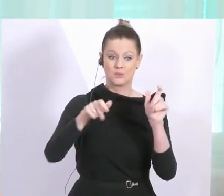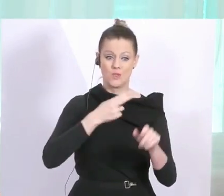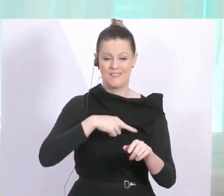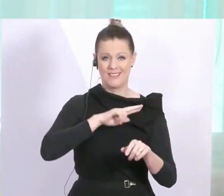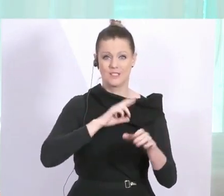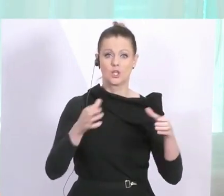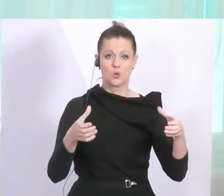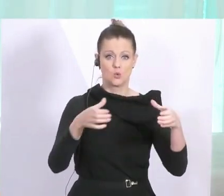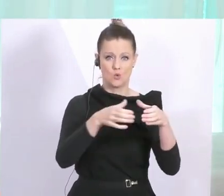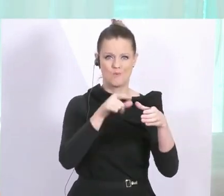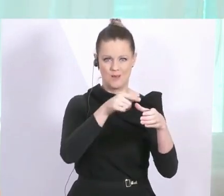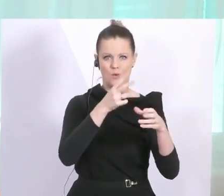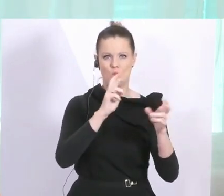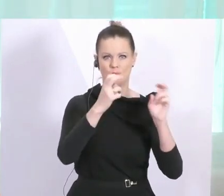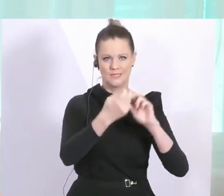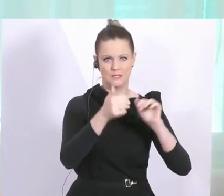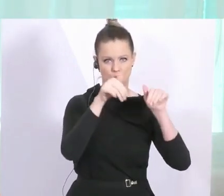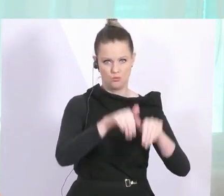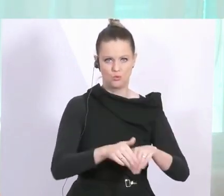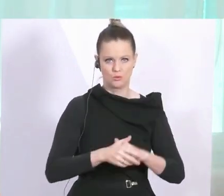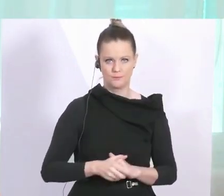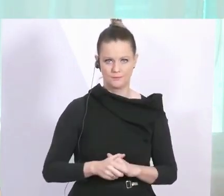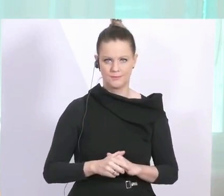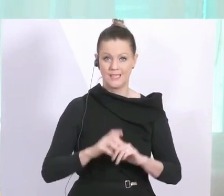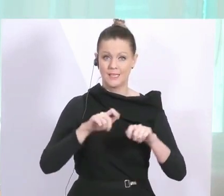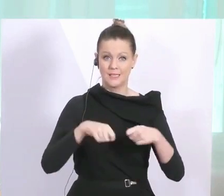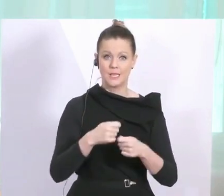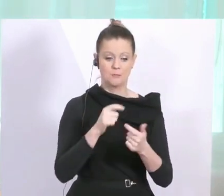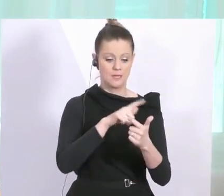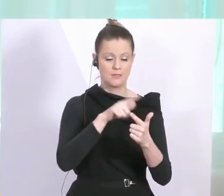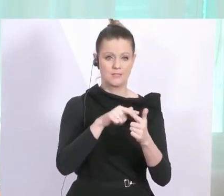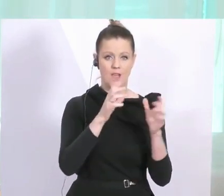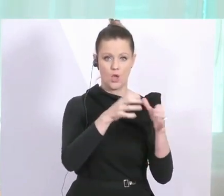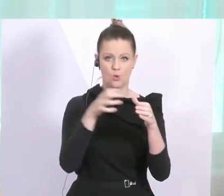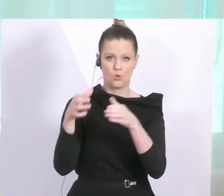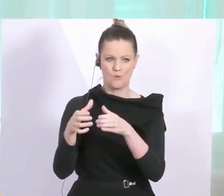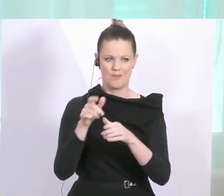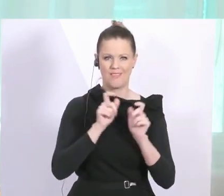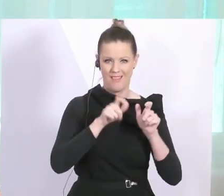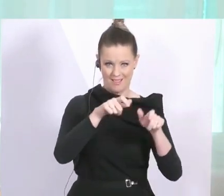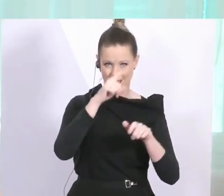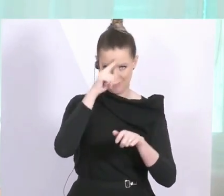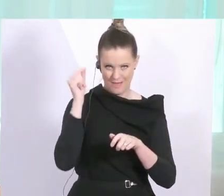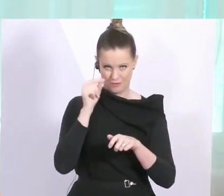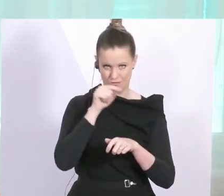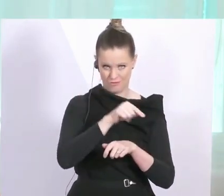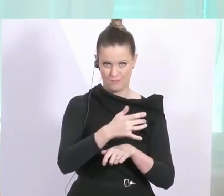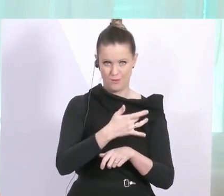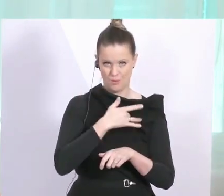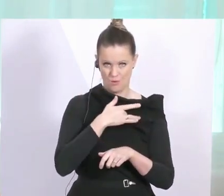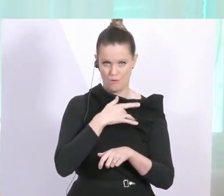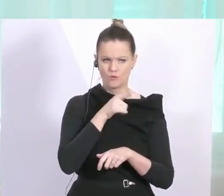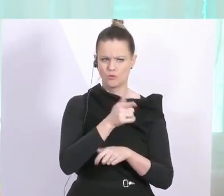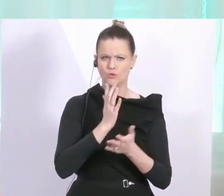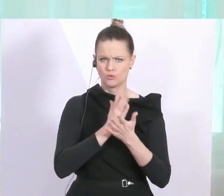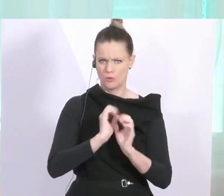Krisensituation verwirklichen. Sie wissen, es gibt zwei große Gruppen. Die eine Gruppe sind ältere Menschen. Da passiert